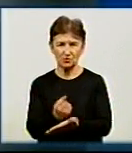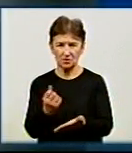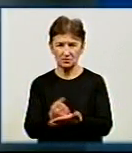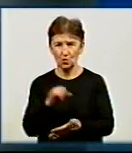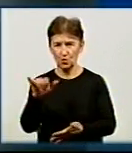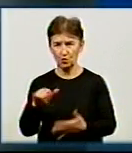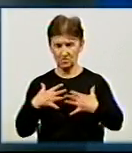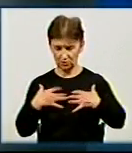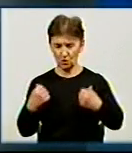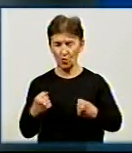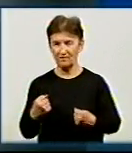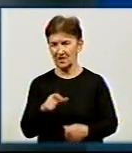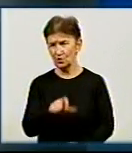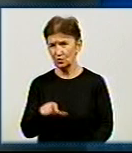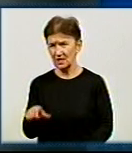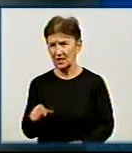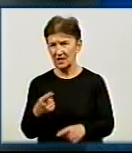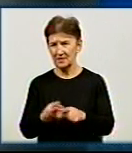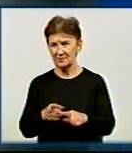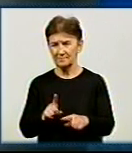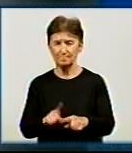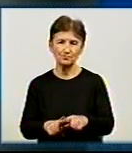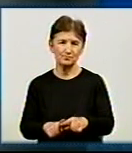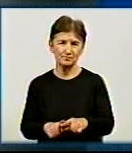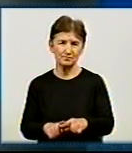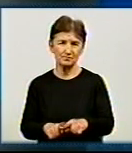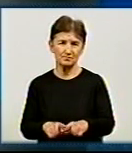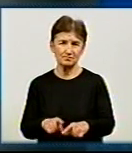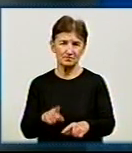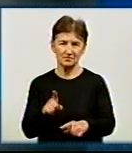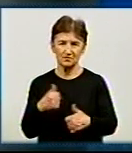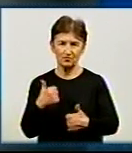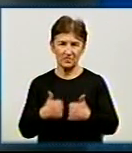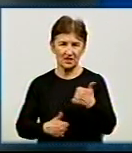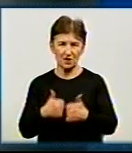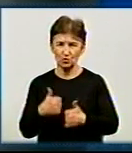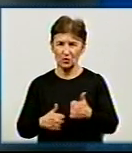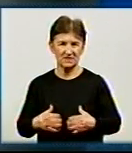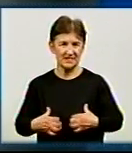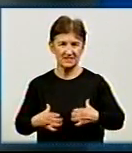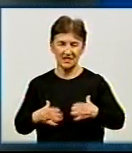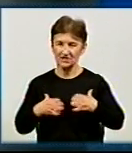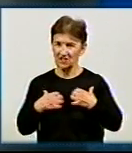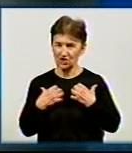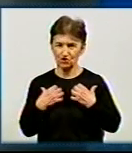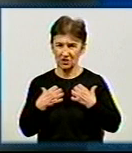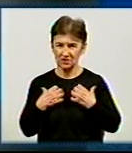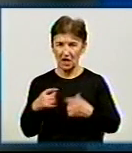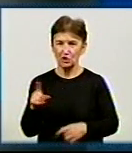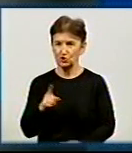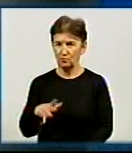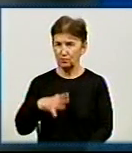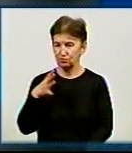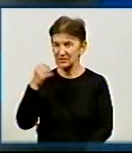здорових атлетів. Тому, а тим більше в легкій атлетиці, де конкуренція страшенніша, страшенніше стати чемпіоном